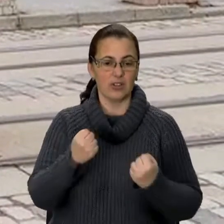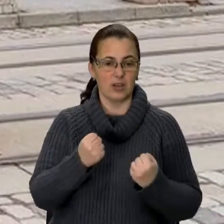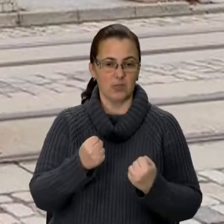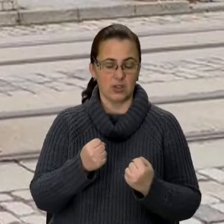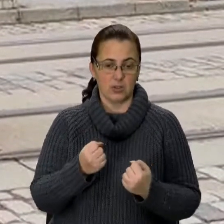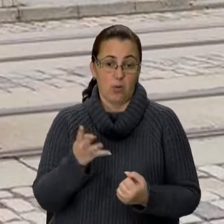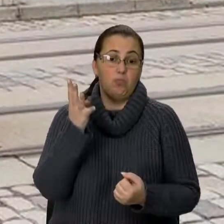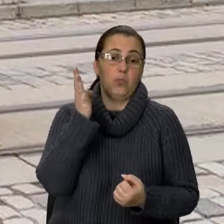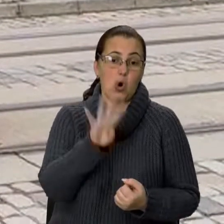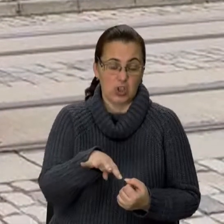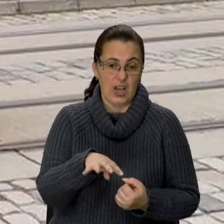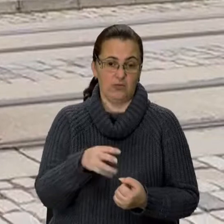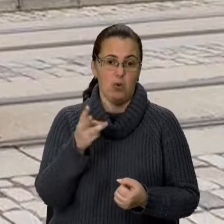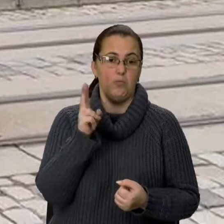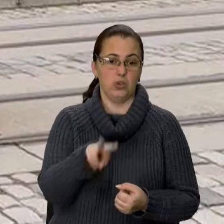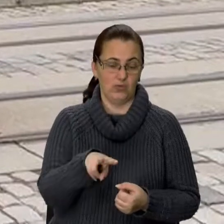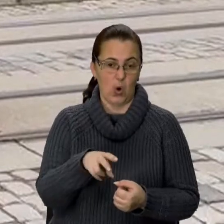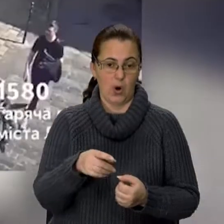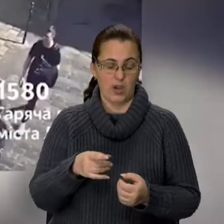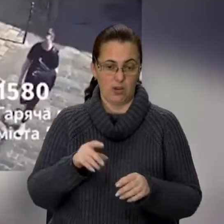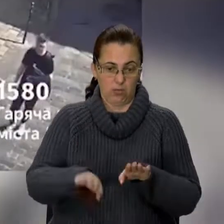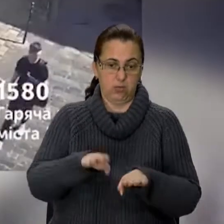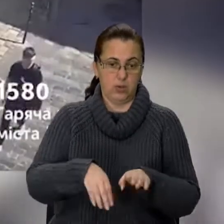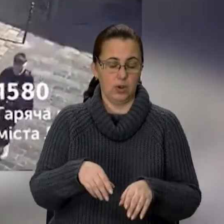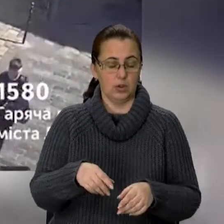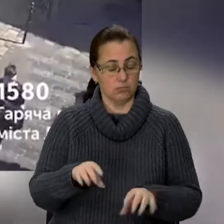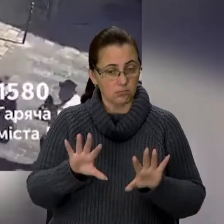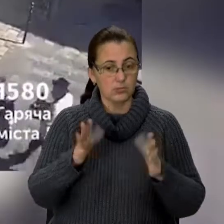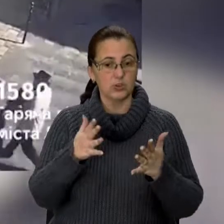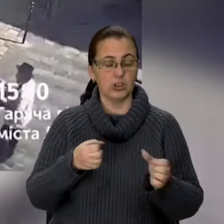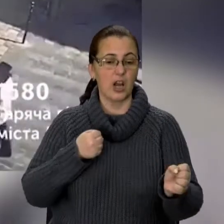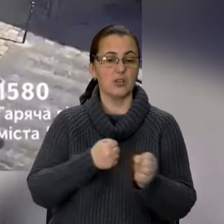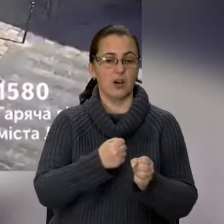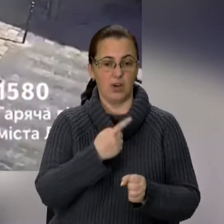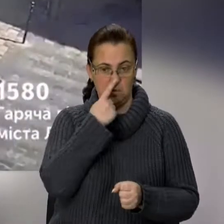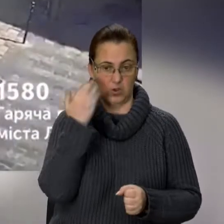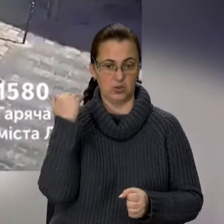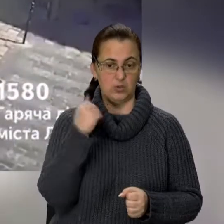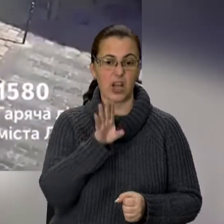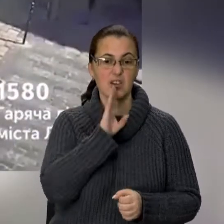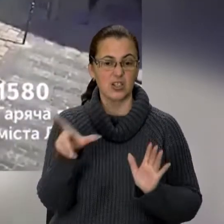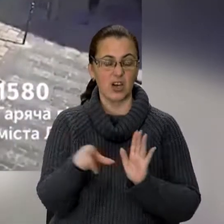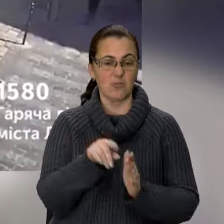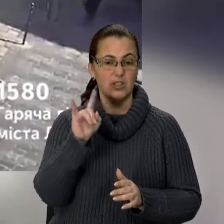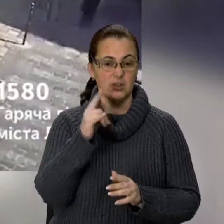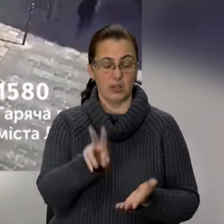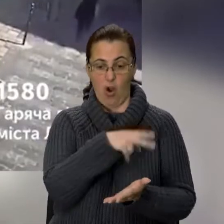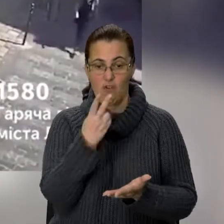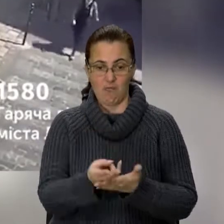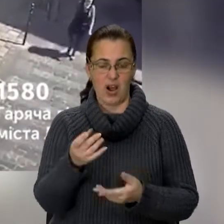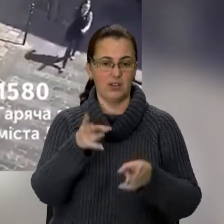двоє, то одразу по четверо. От і трапляються аварії. Днями у центрі міста жінка з дитиною впали з самоката й травмувалися. Випадок